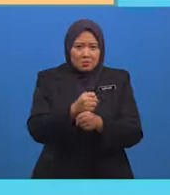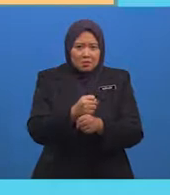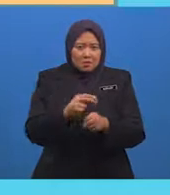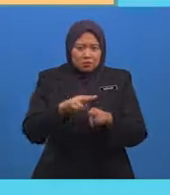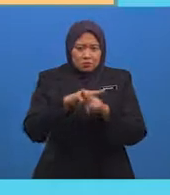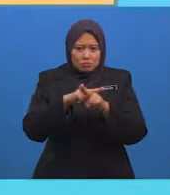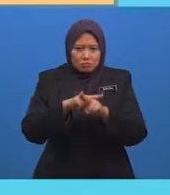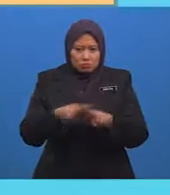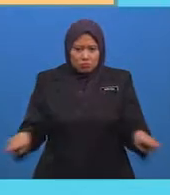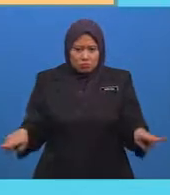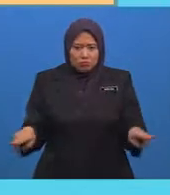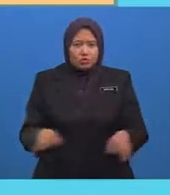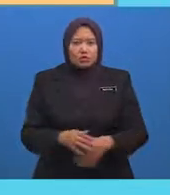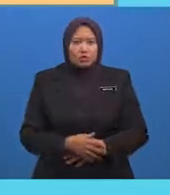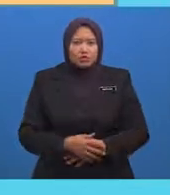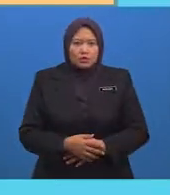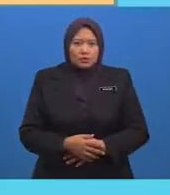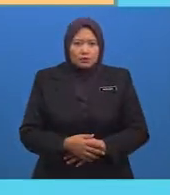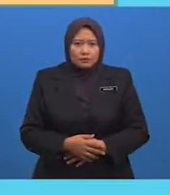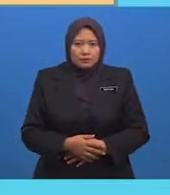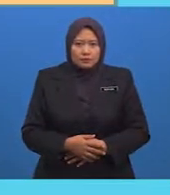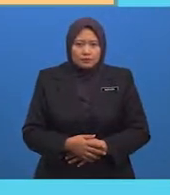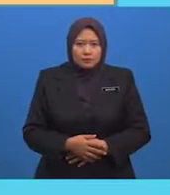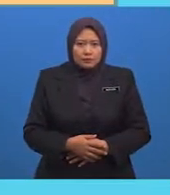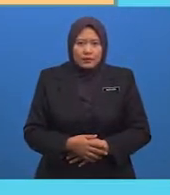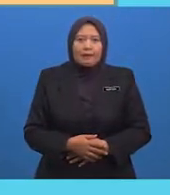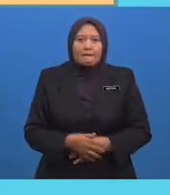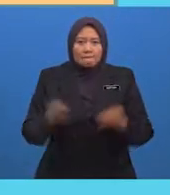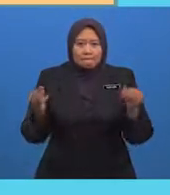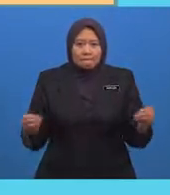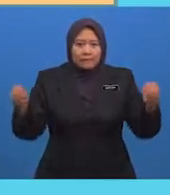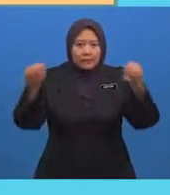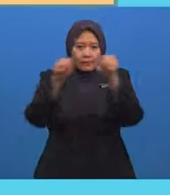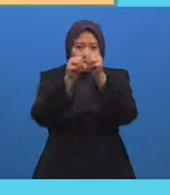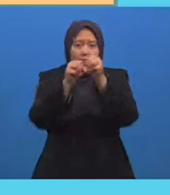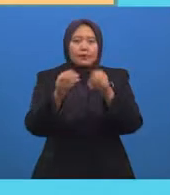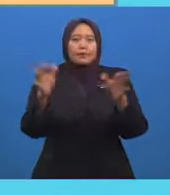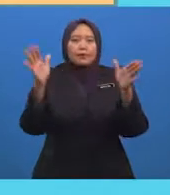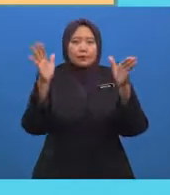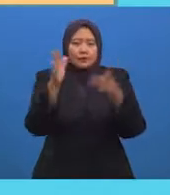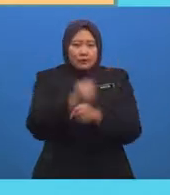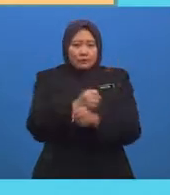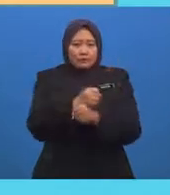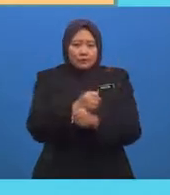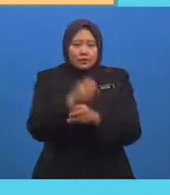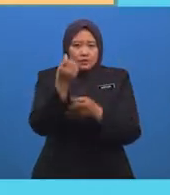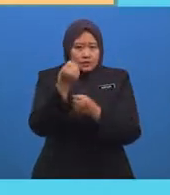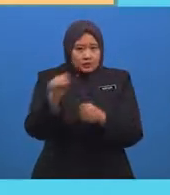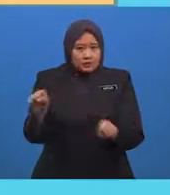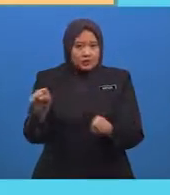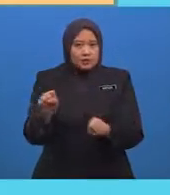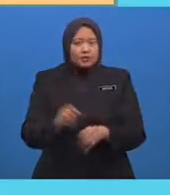Tambahan pula Masjid dapat menyediakan Keperluan yang cukup Kepada